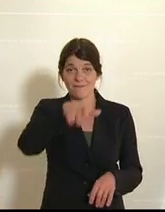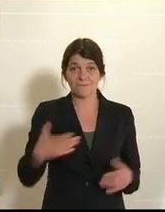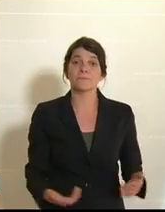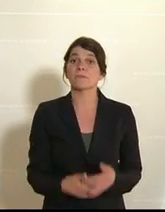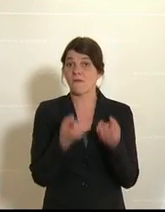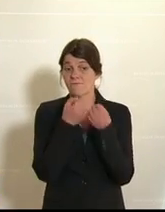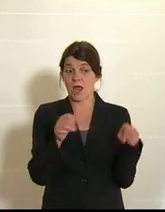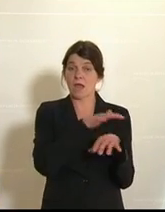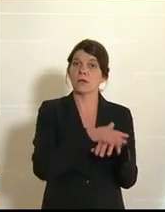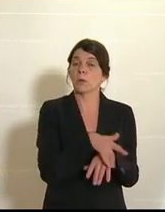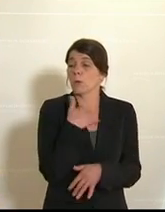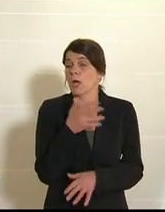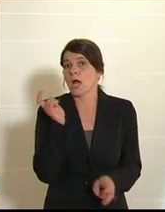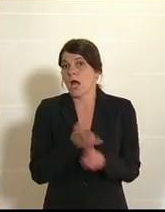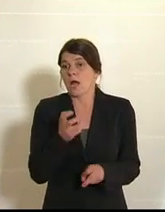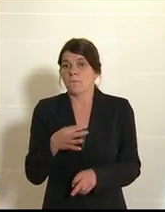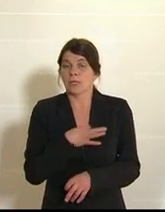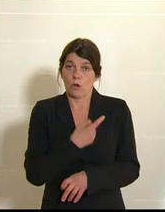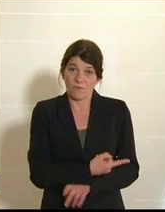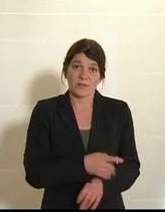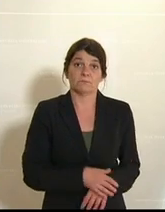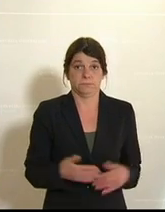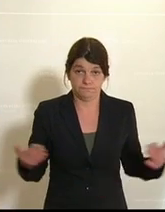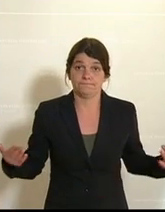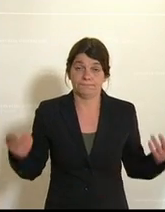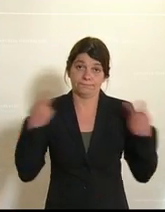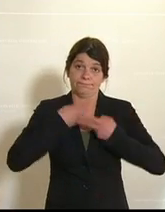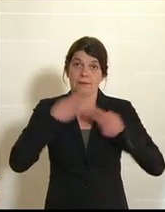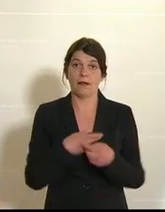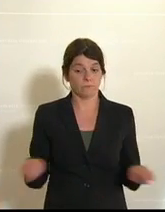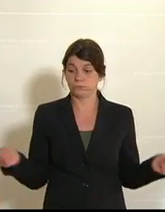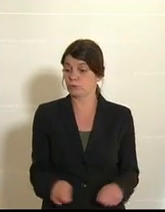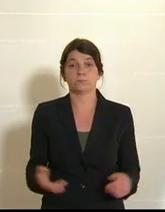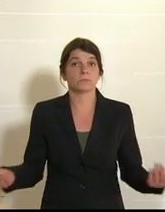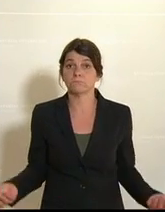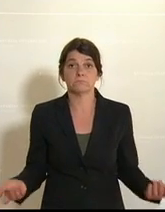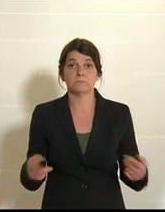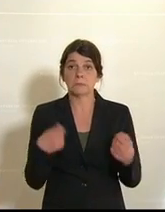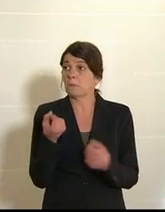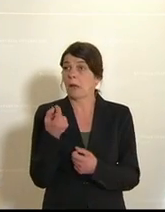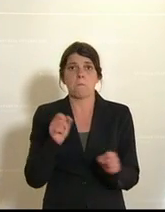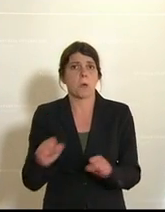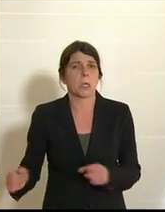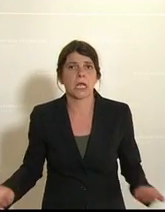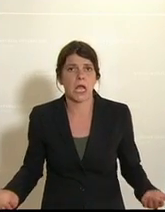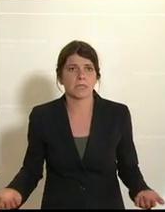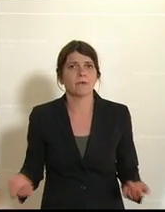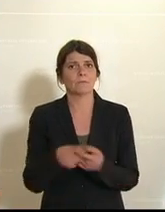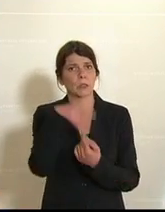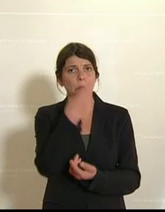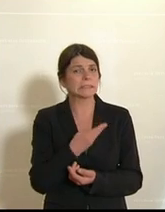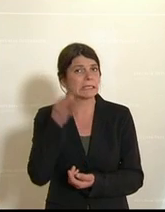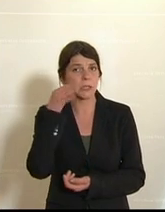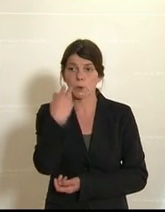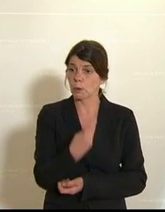freie Szene ist im Besonderen betroffen, weil hier natürlich zugesperrt, es gibt kaum Möglichkeiten, wiewohl die Künstlerinnen